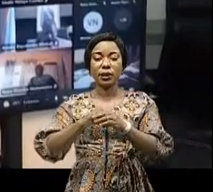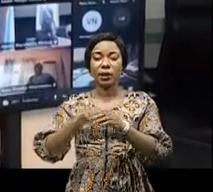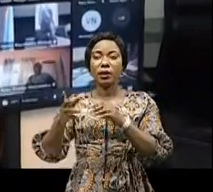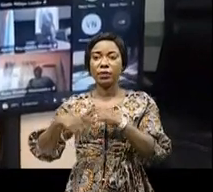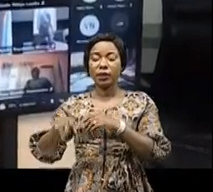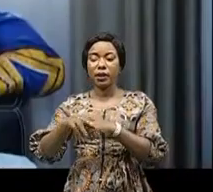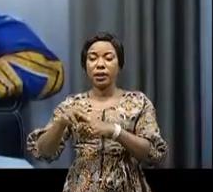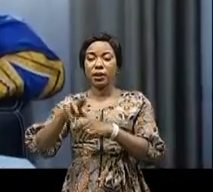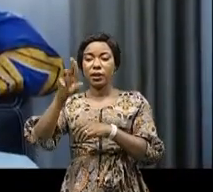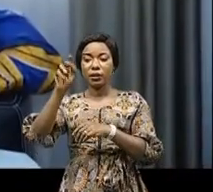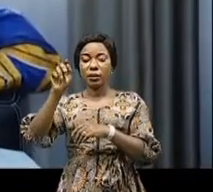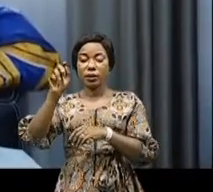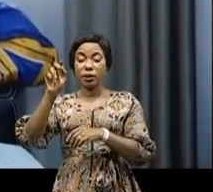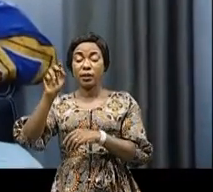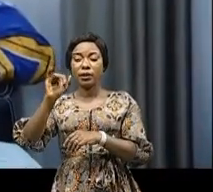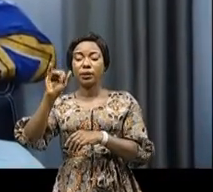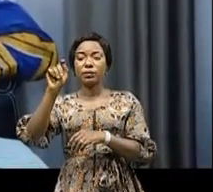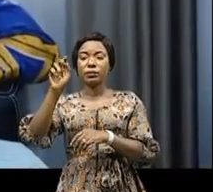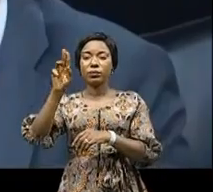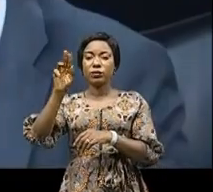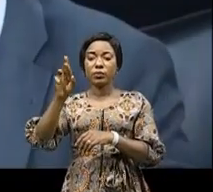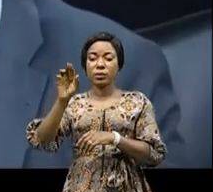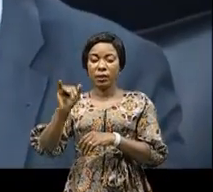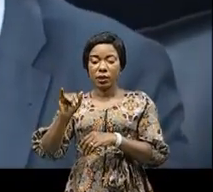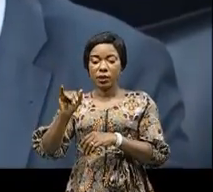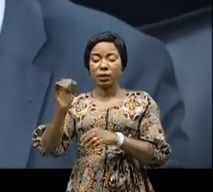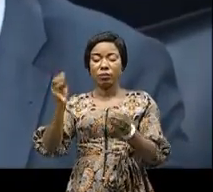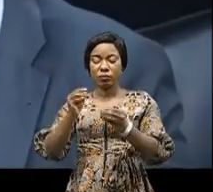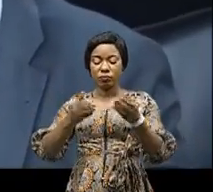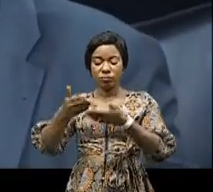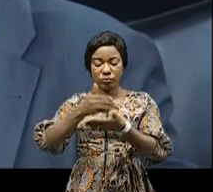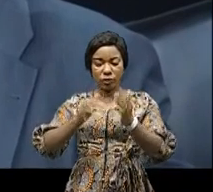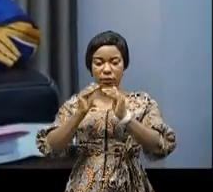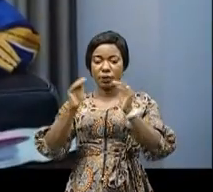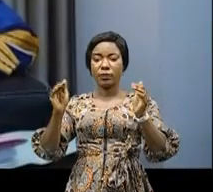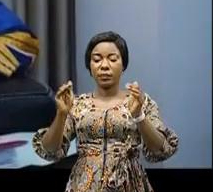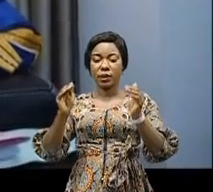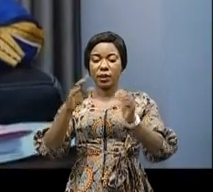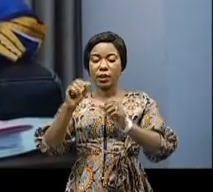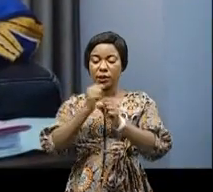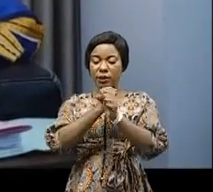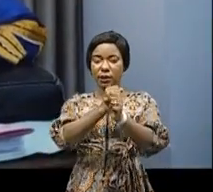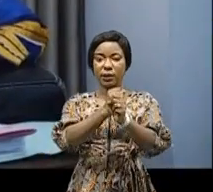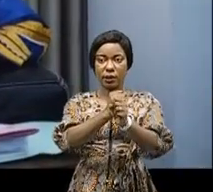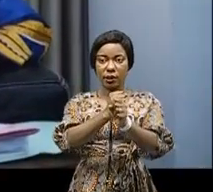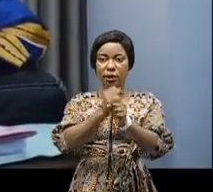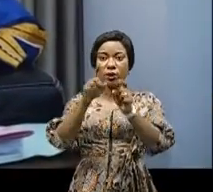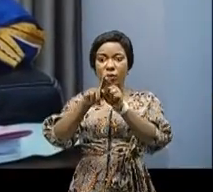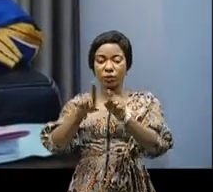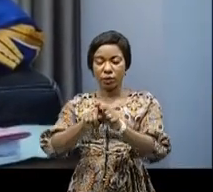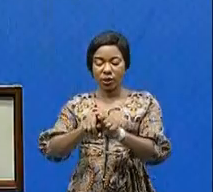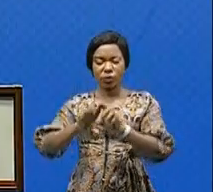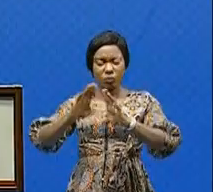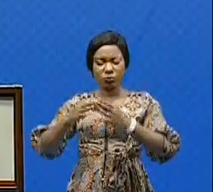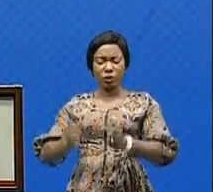et du Nord-Kivu qui ont pour objectif de restaurer la sécurité, la paix et de rétablir l